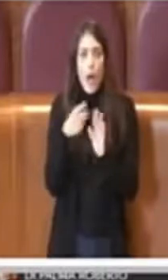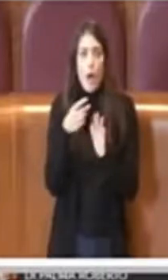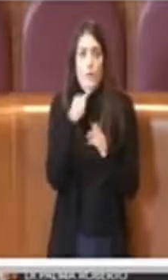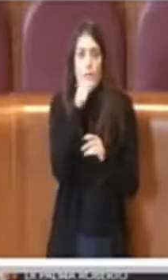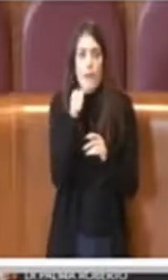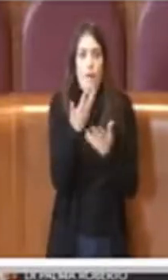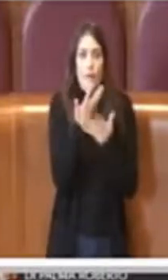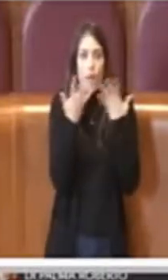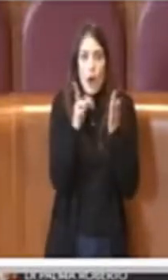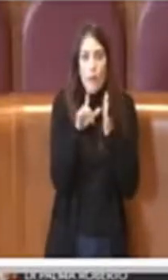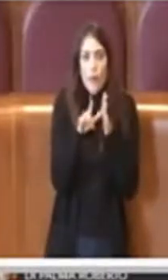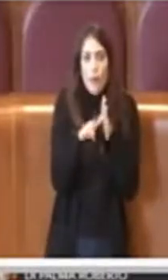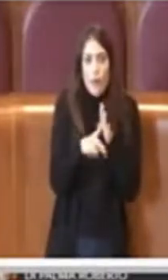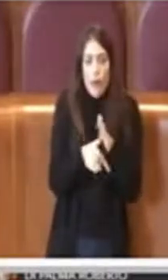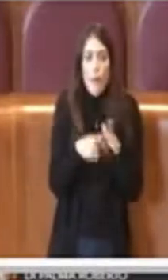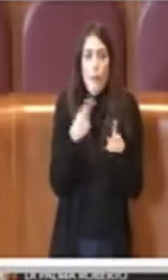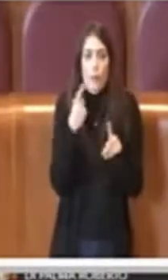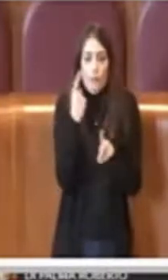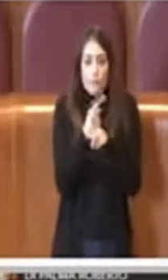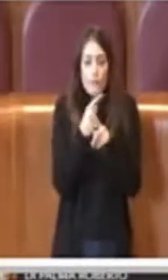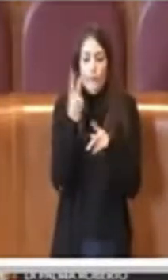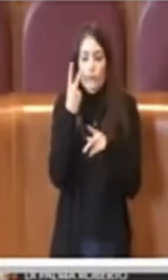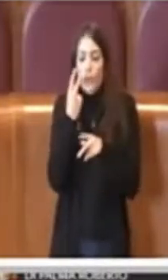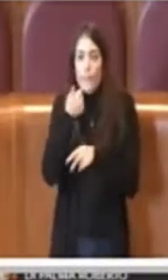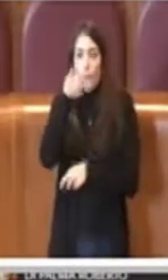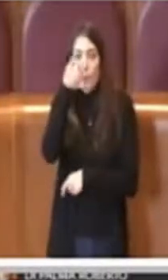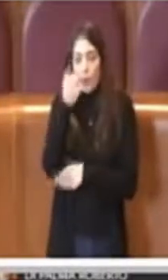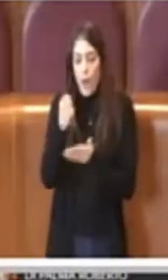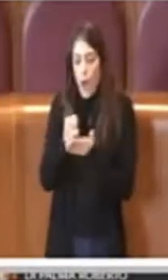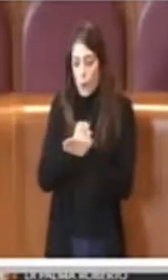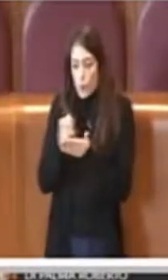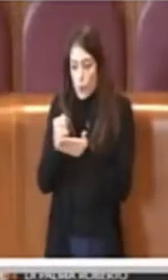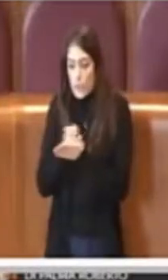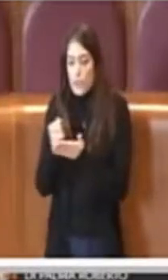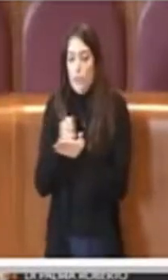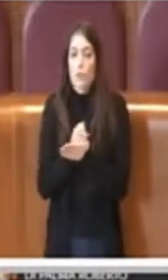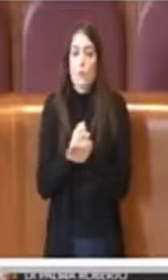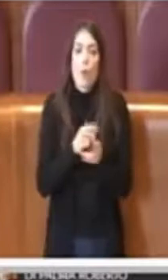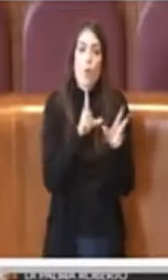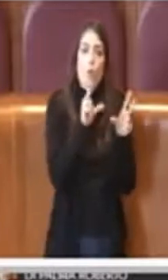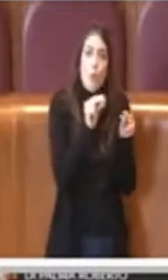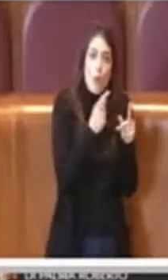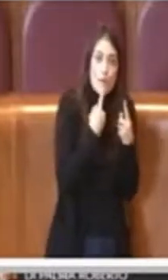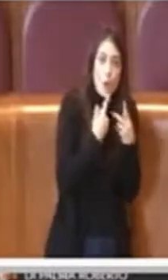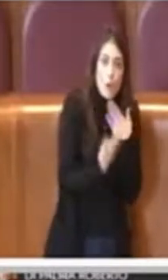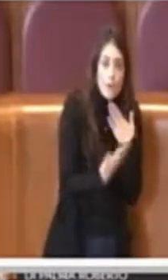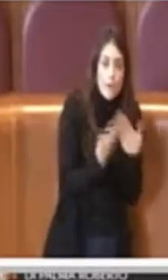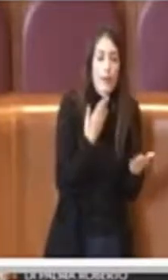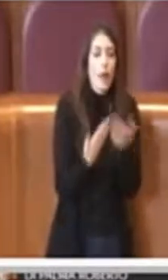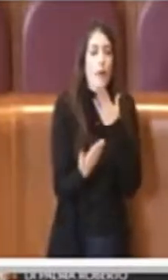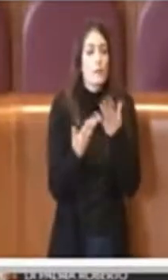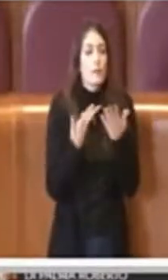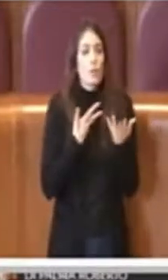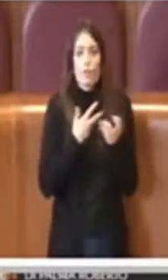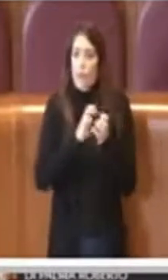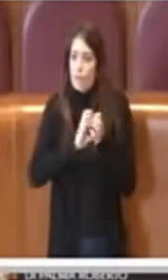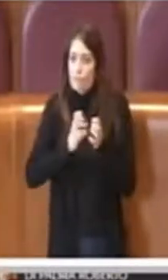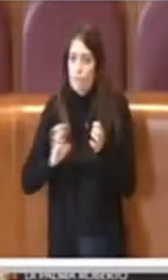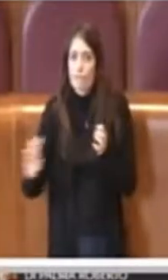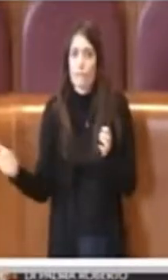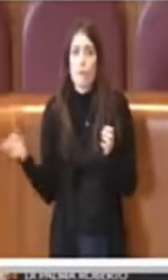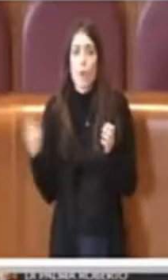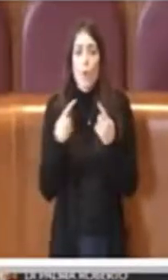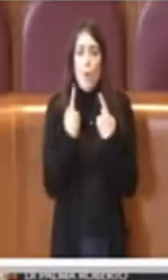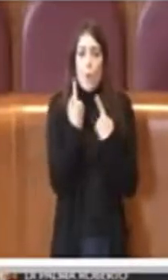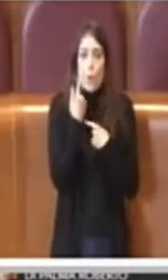tempo di rivalutare tutte le autorizzazioni e quindi fare nuove conferenze di servizi, un piano strutturato